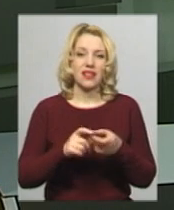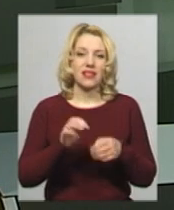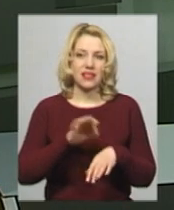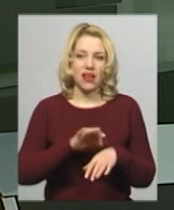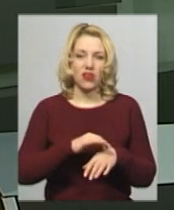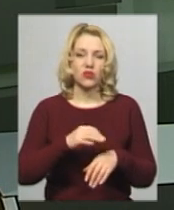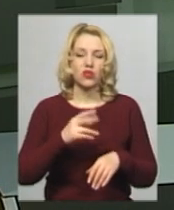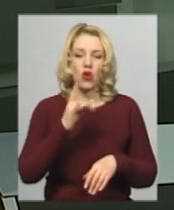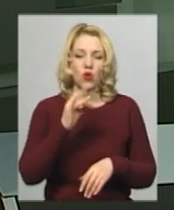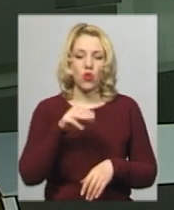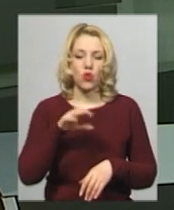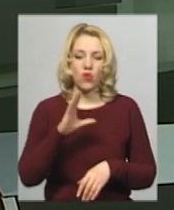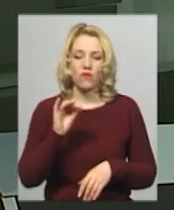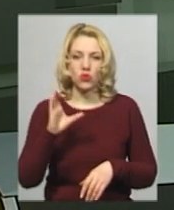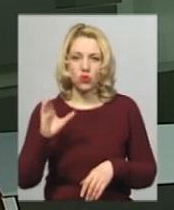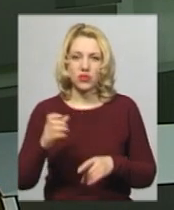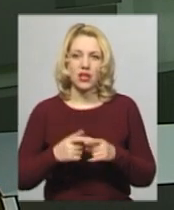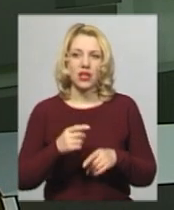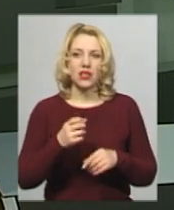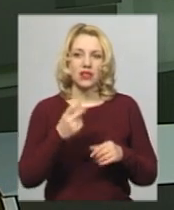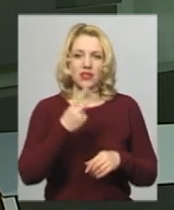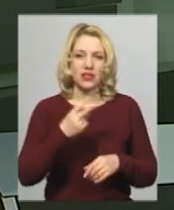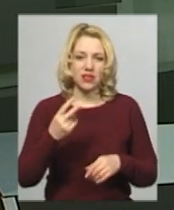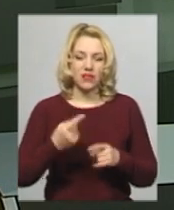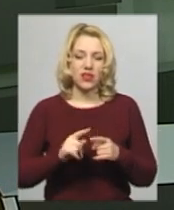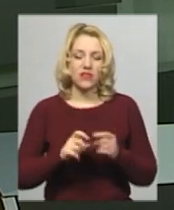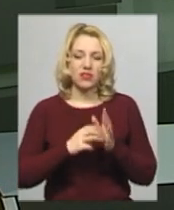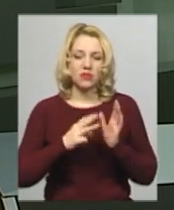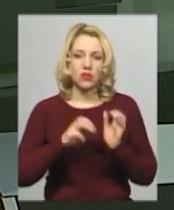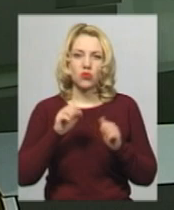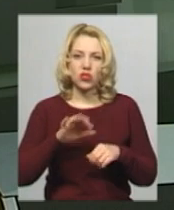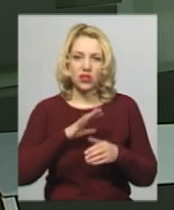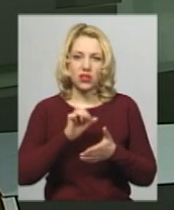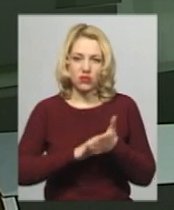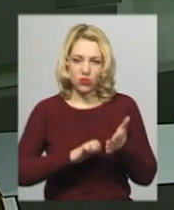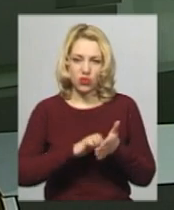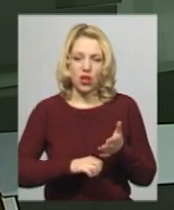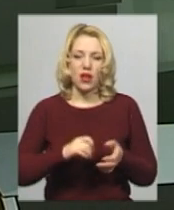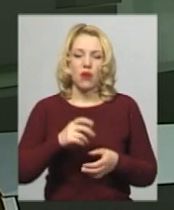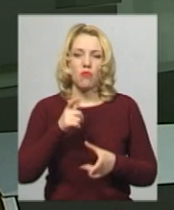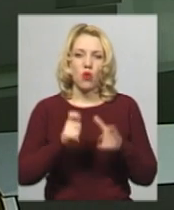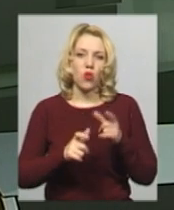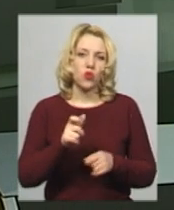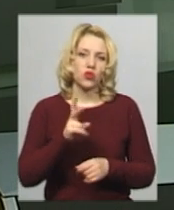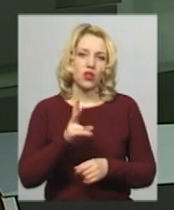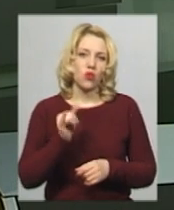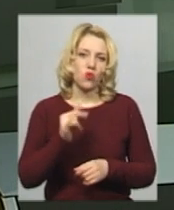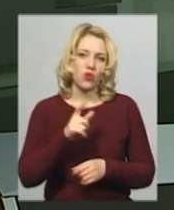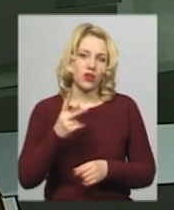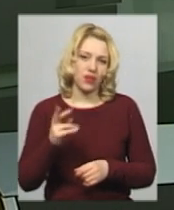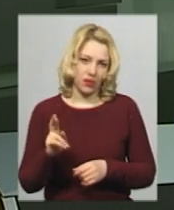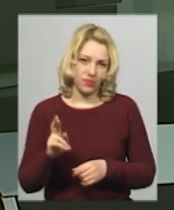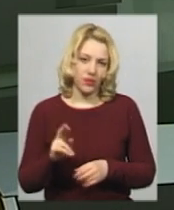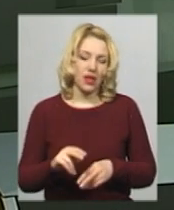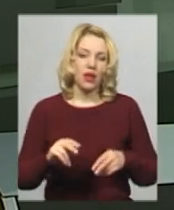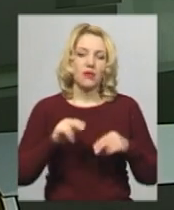24 дитини, 18 з яких, ймовірно, захворіли через вживання продукції молочної кухні, каже Оксана Піддубна. Працівники